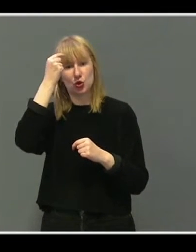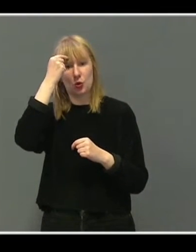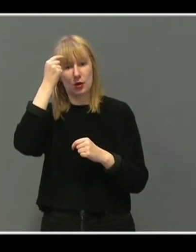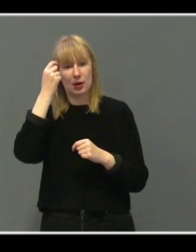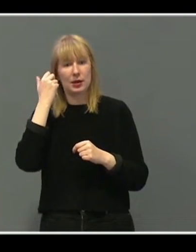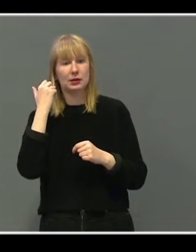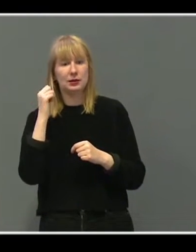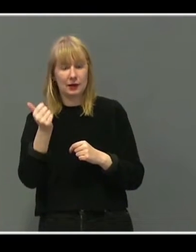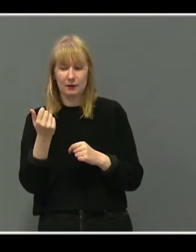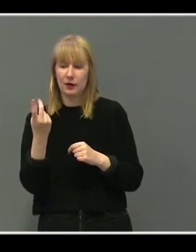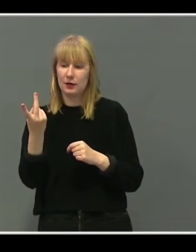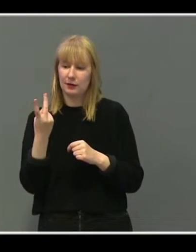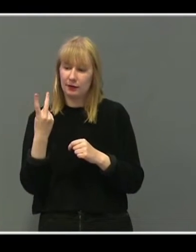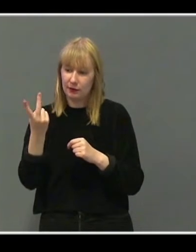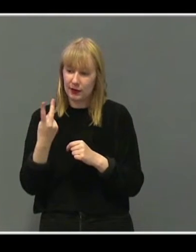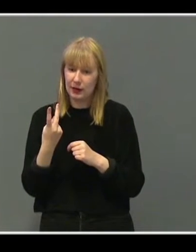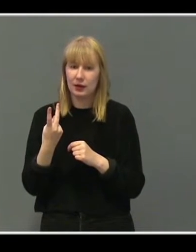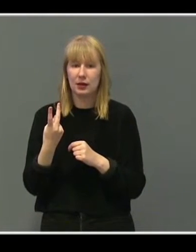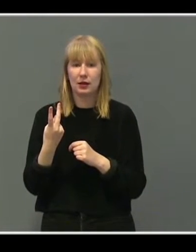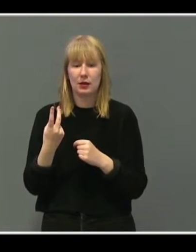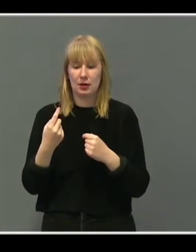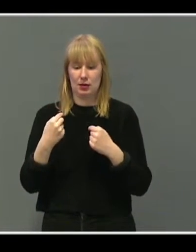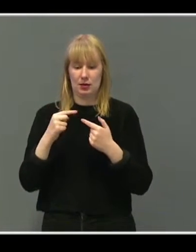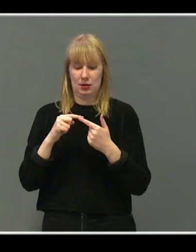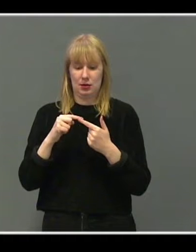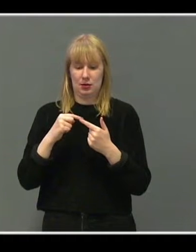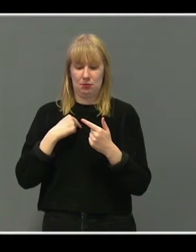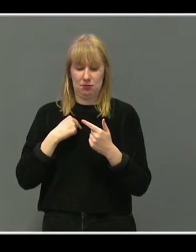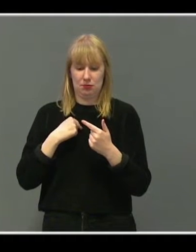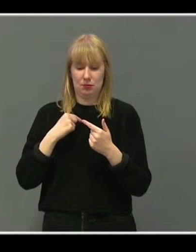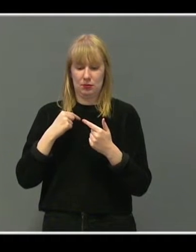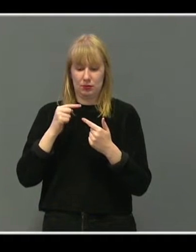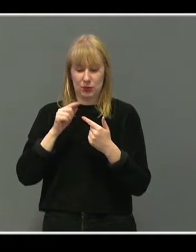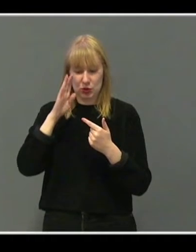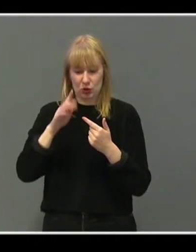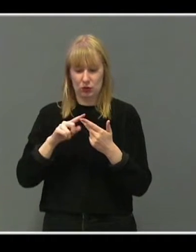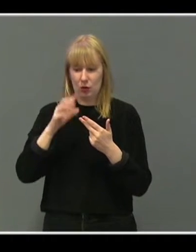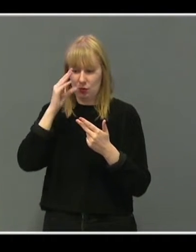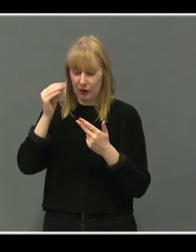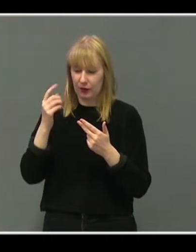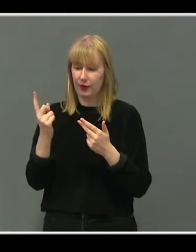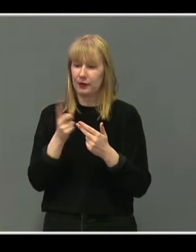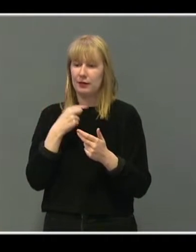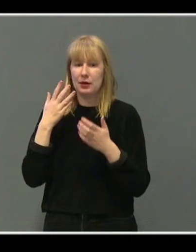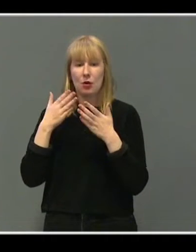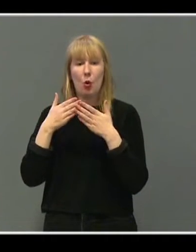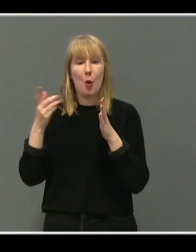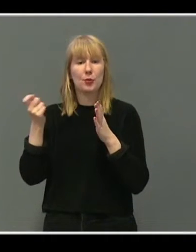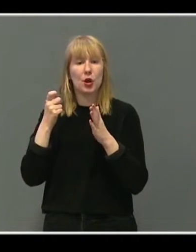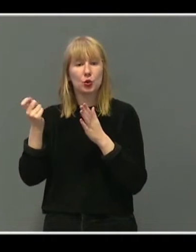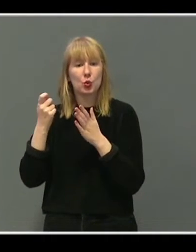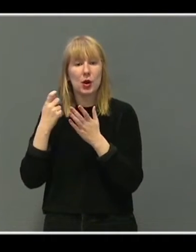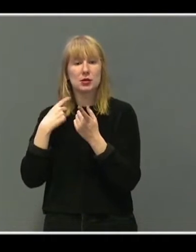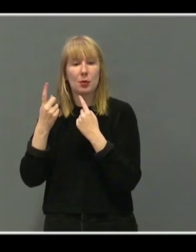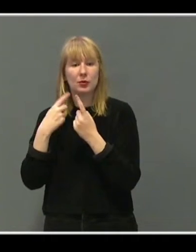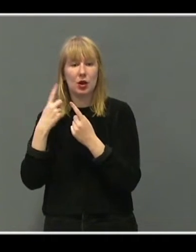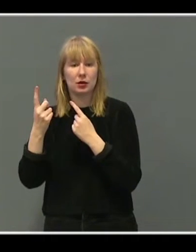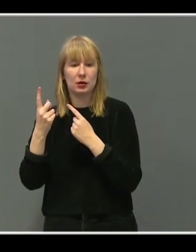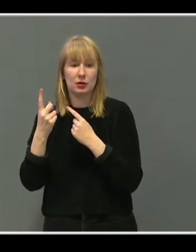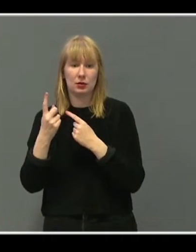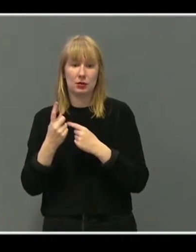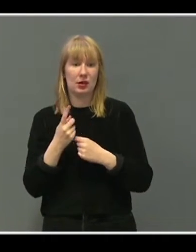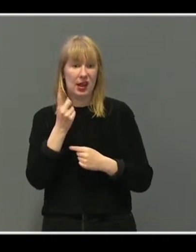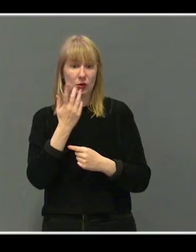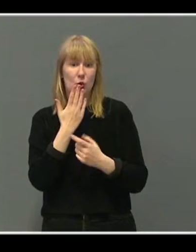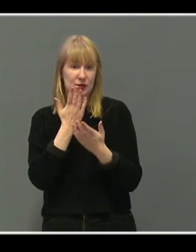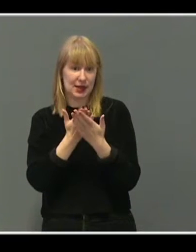derfor har vi bygd en bro mellom meg, min mann og vår sønn. Og det takker vi deg for. Det er et eksempel på mange sånne henvendelser som